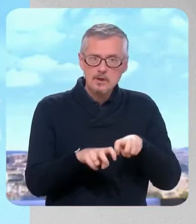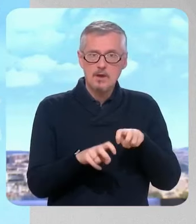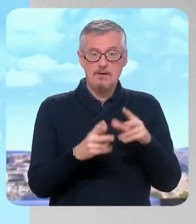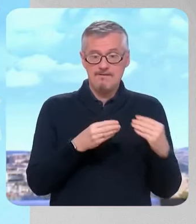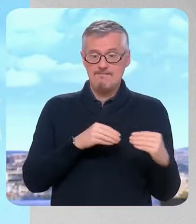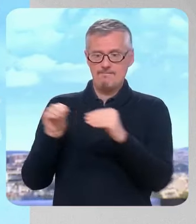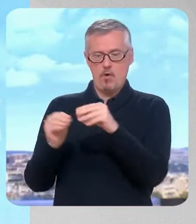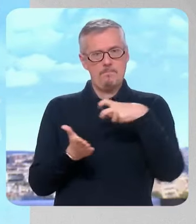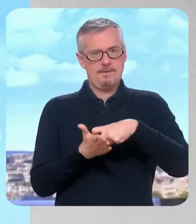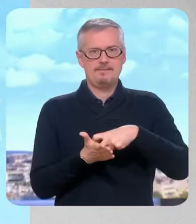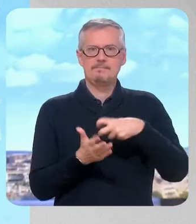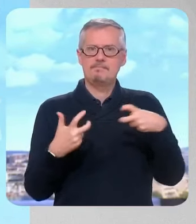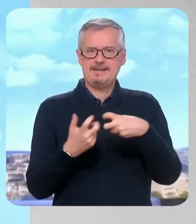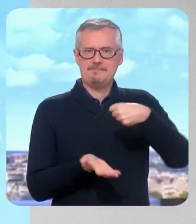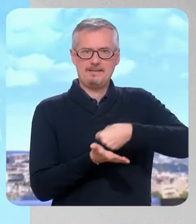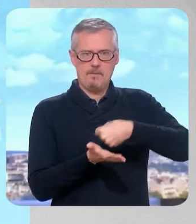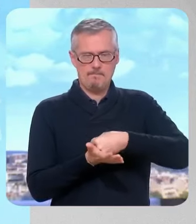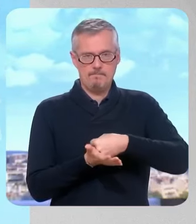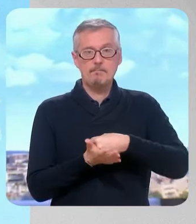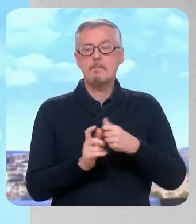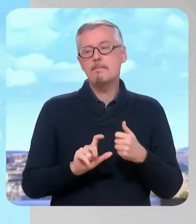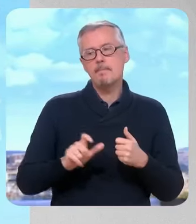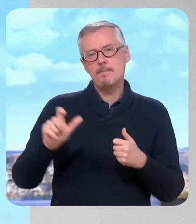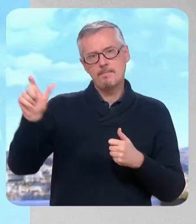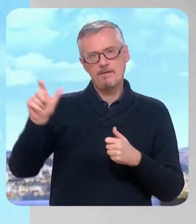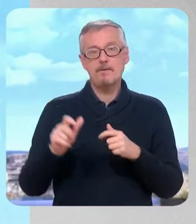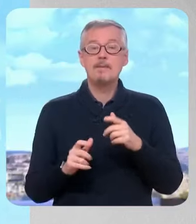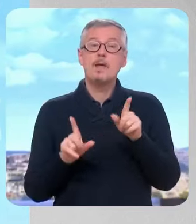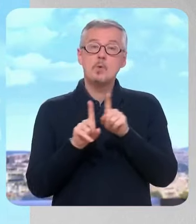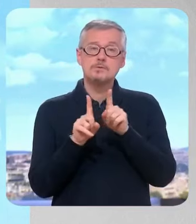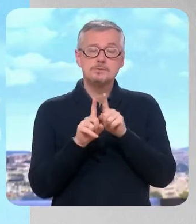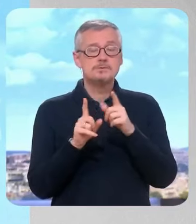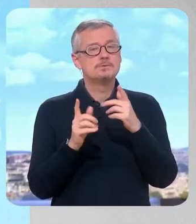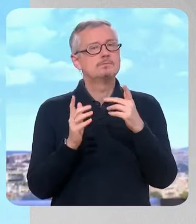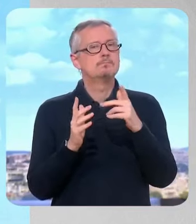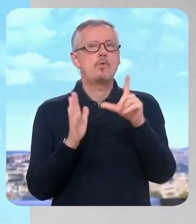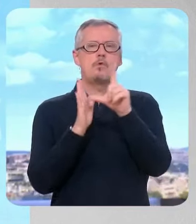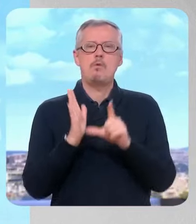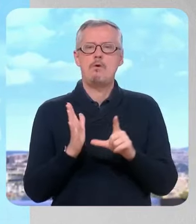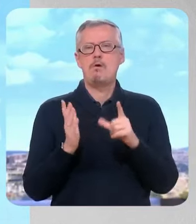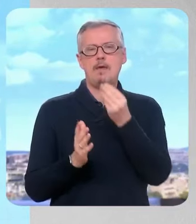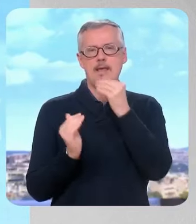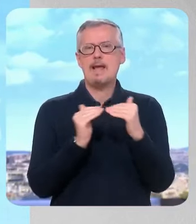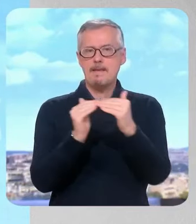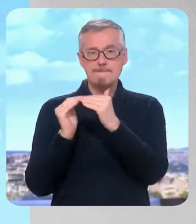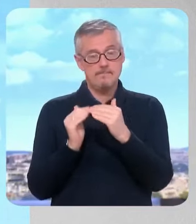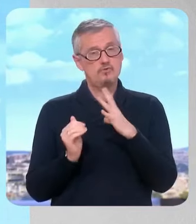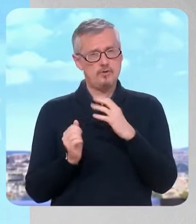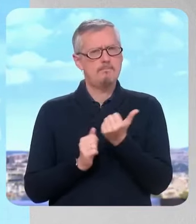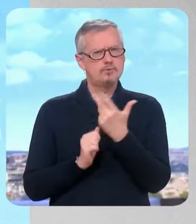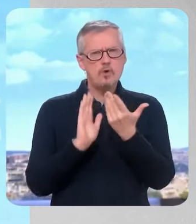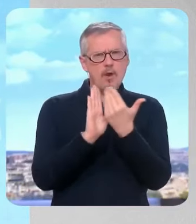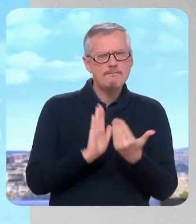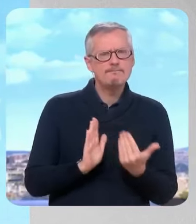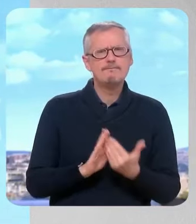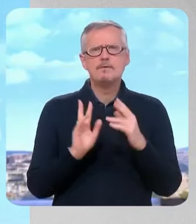dans EGALIM. Rappelons aussi qu'une partie des productions françaises ne sont pas dans EGALIM. Fruits et légumes ne sont pas dans EGALIM. Le vin n'est pas dans EGALIM. Les grandes cultures